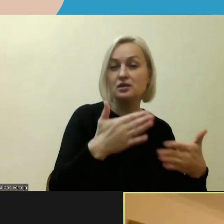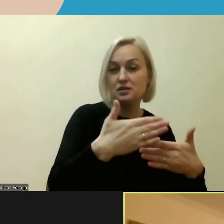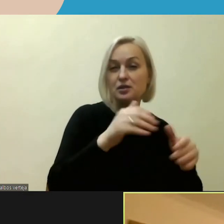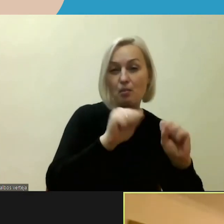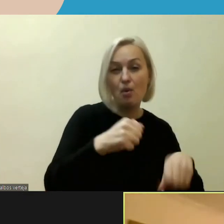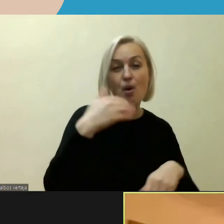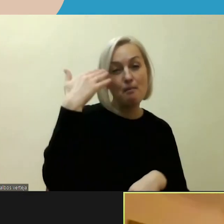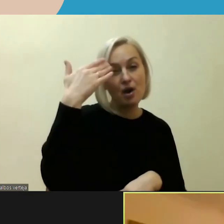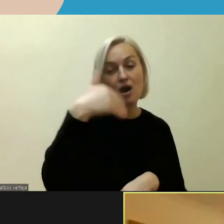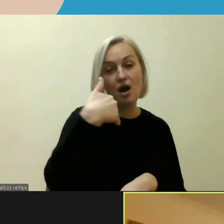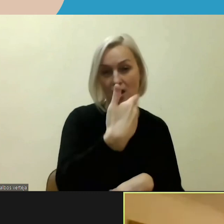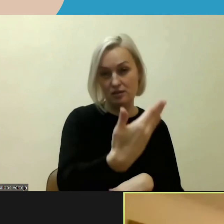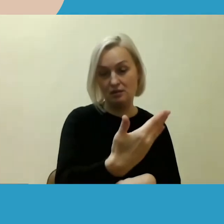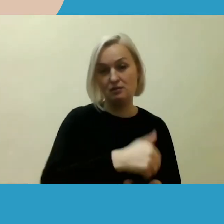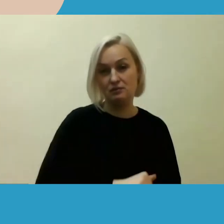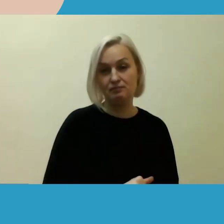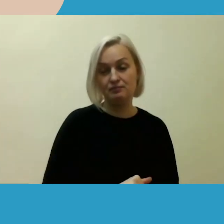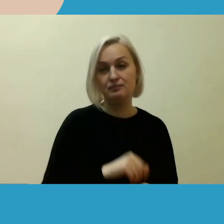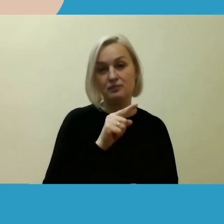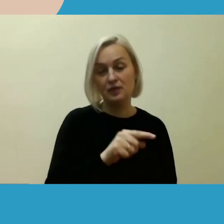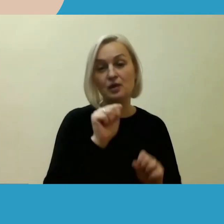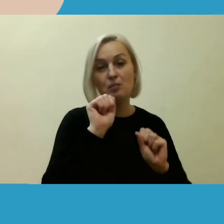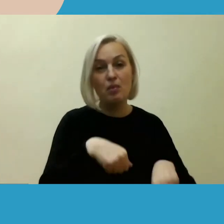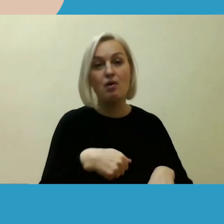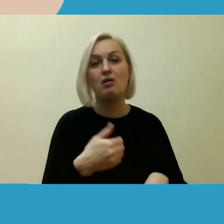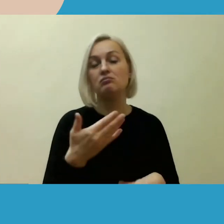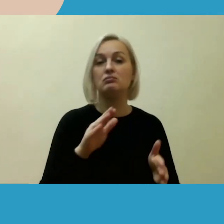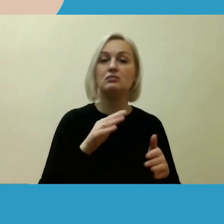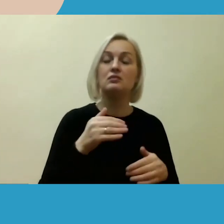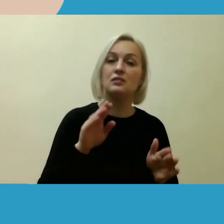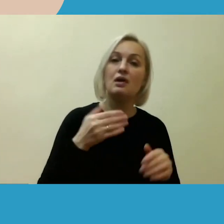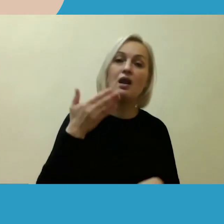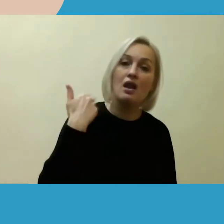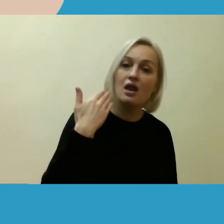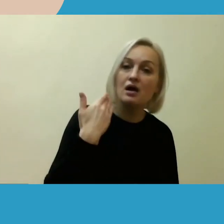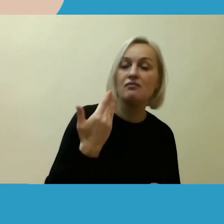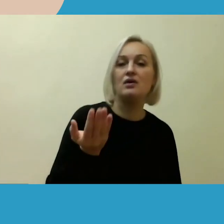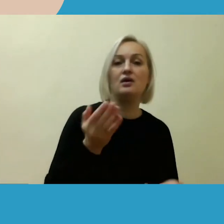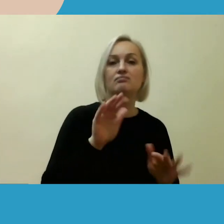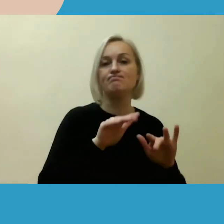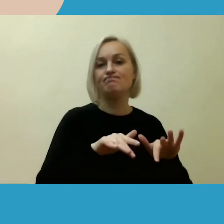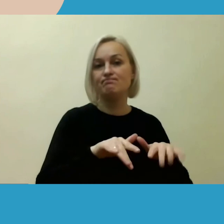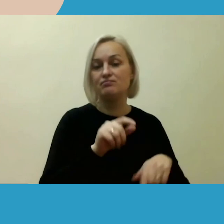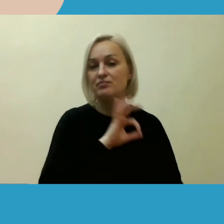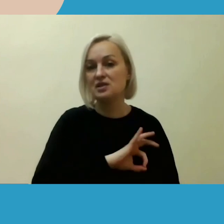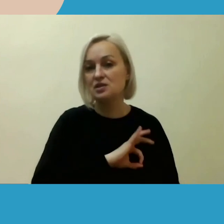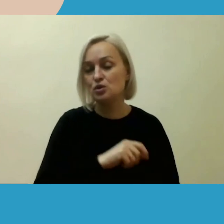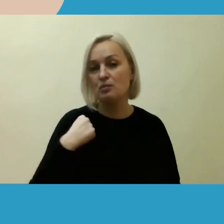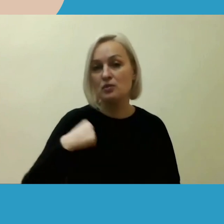kad jie taptų lengvai, kad jie būtų galima lengvai pasinaudoti paprasiems žmonėjams.